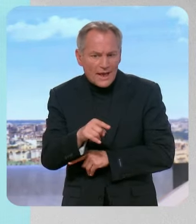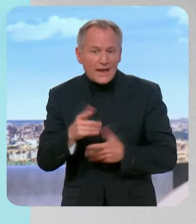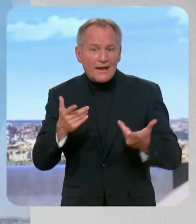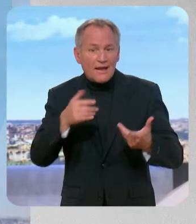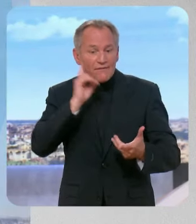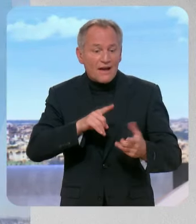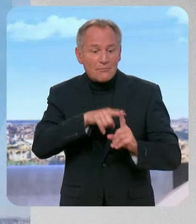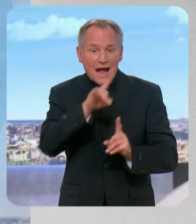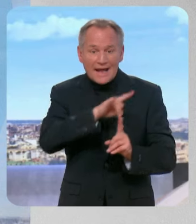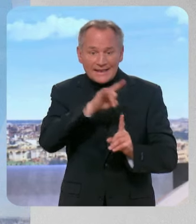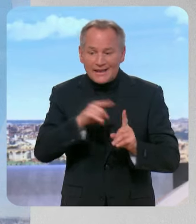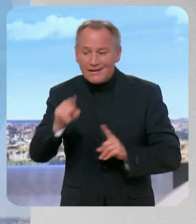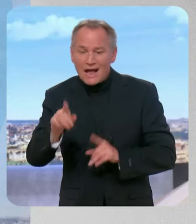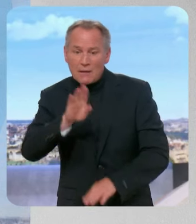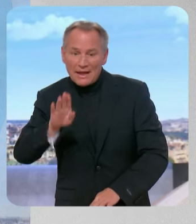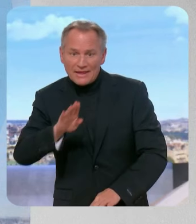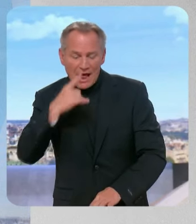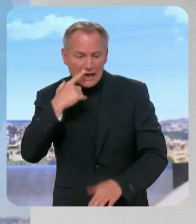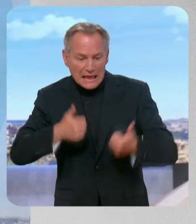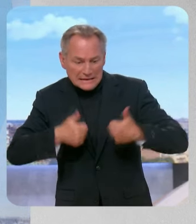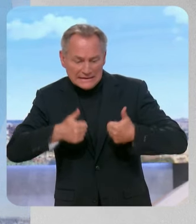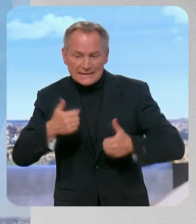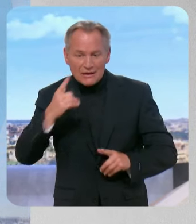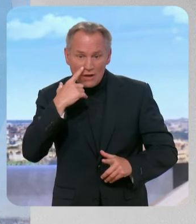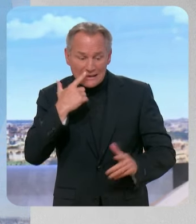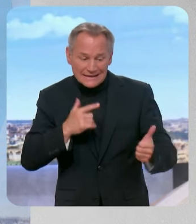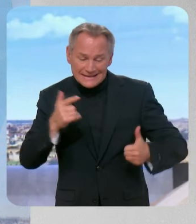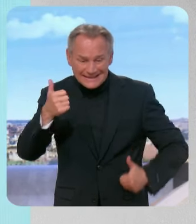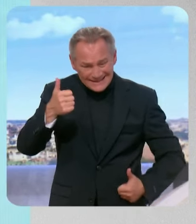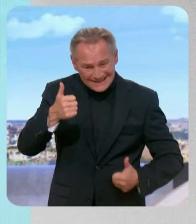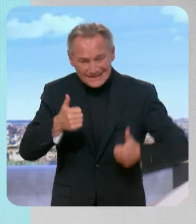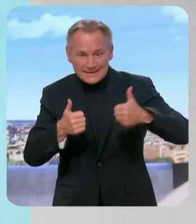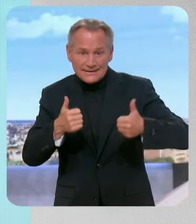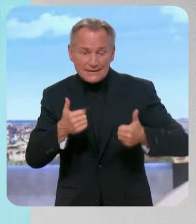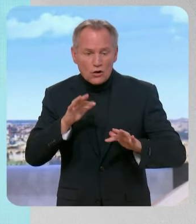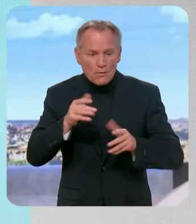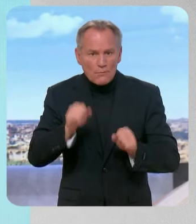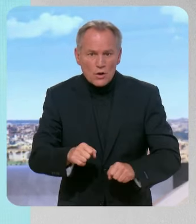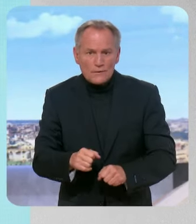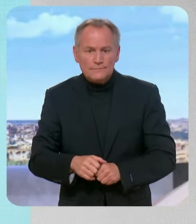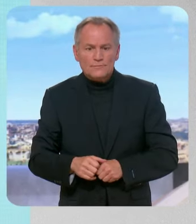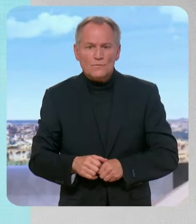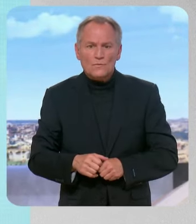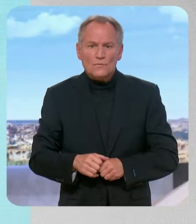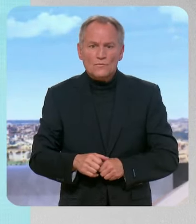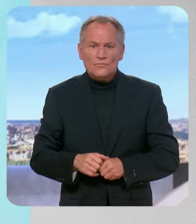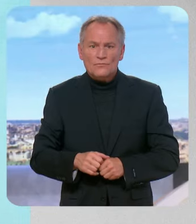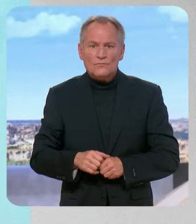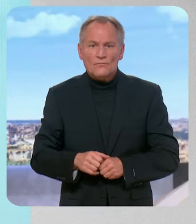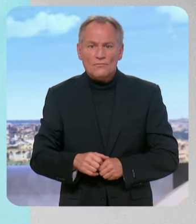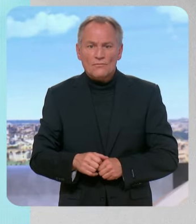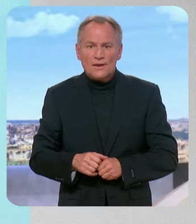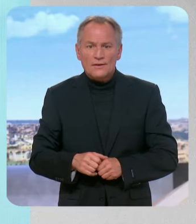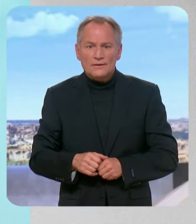même à la marge, le scrutin du 9 juin confirme les enquêtes d'opinion qu'on voit aujourd'hui, est-ce que ça